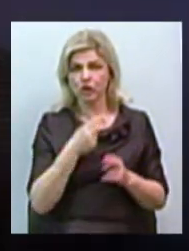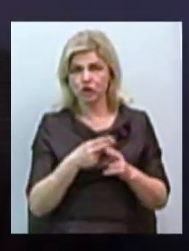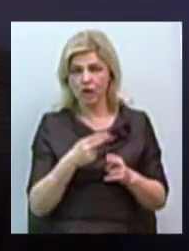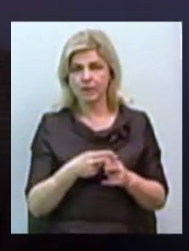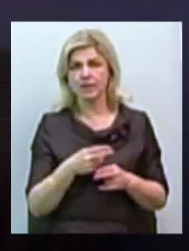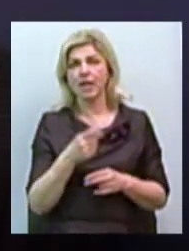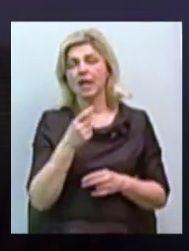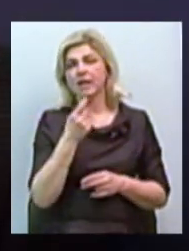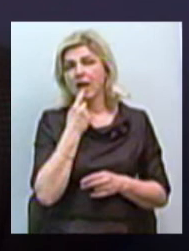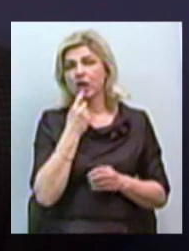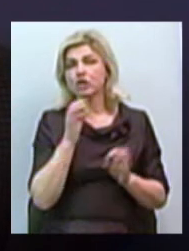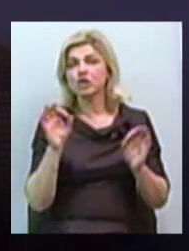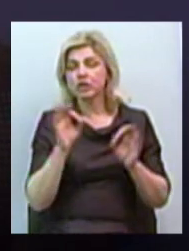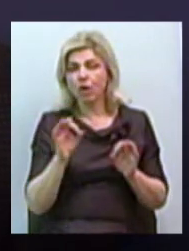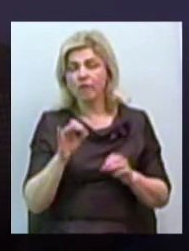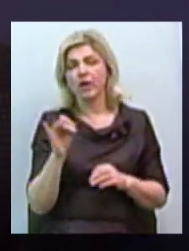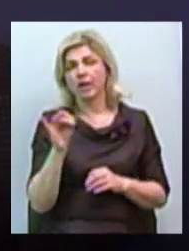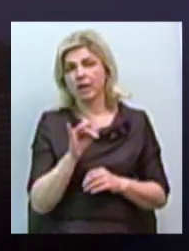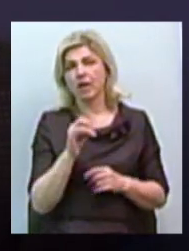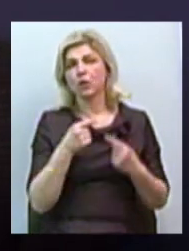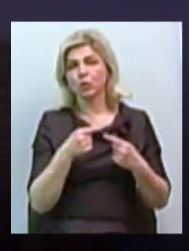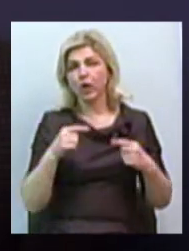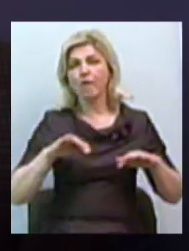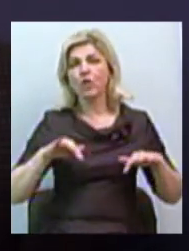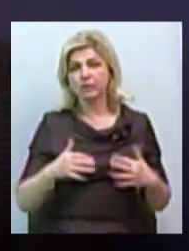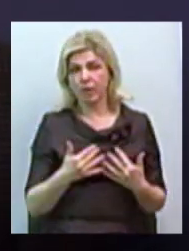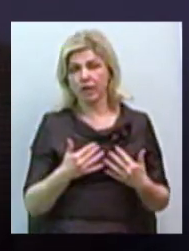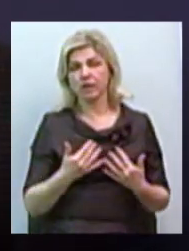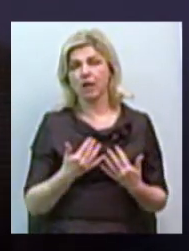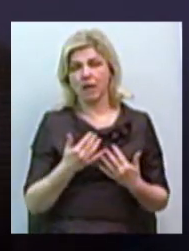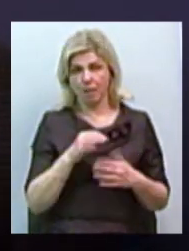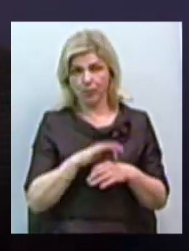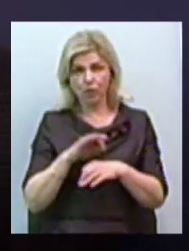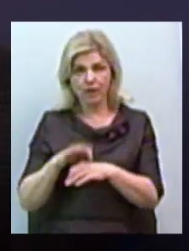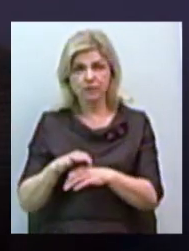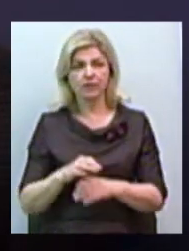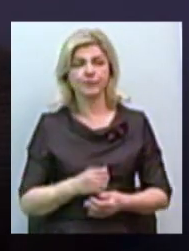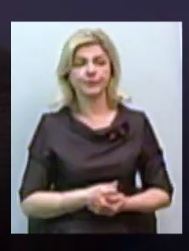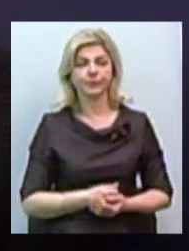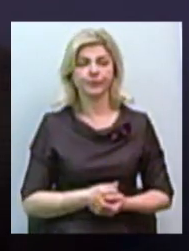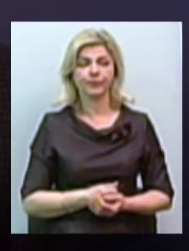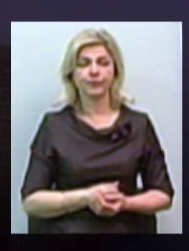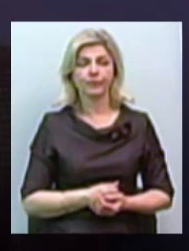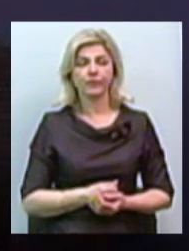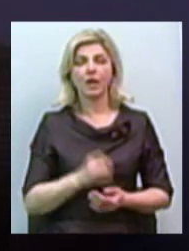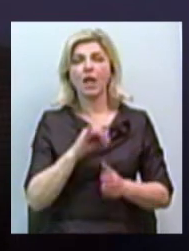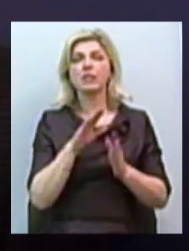яичні, хронічно-воспалітні процеси, як надпочтники,